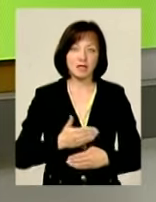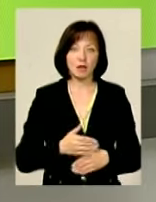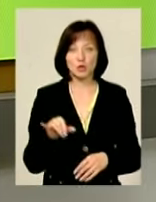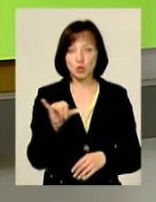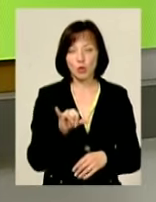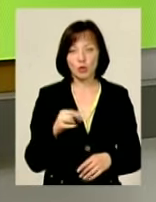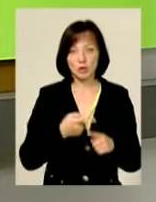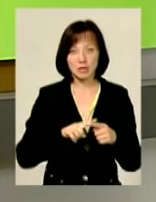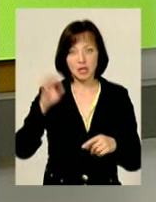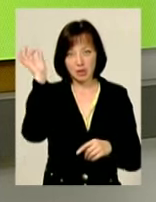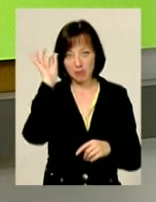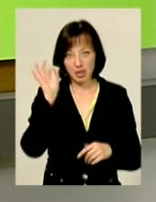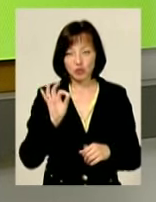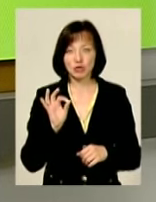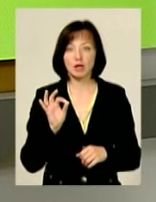Німеччина.